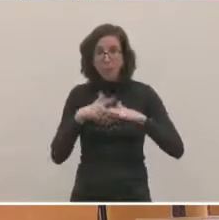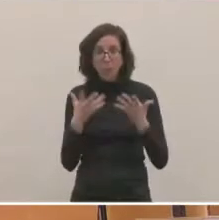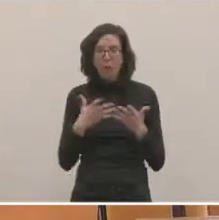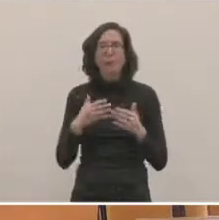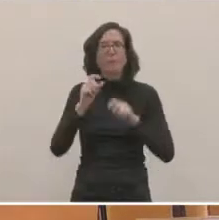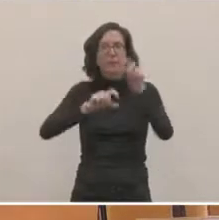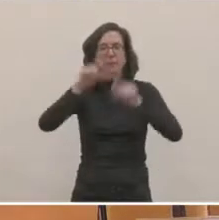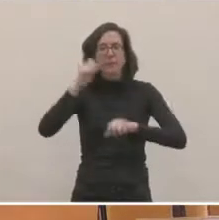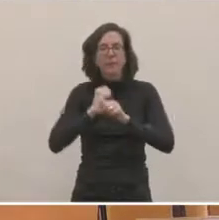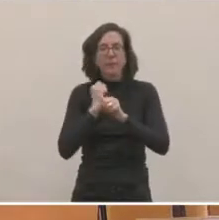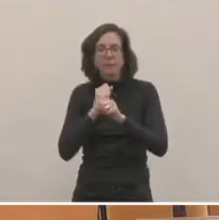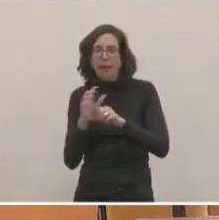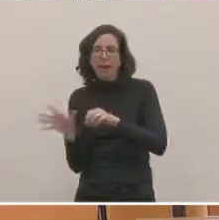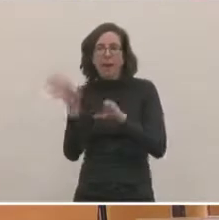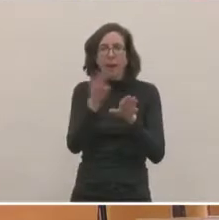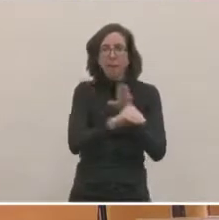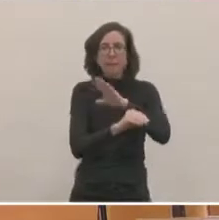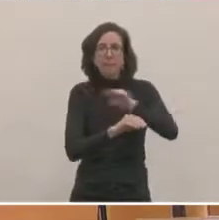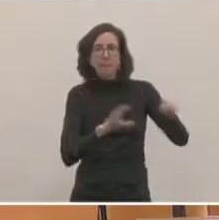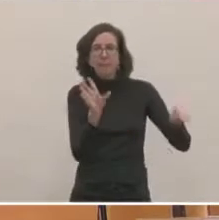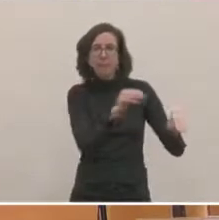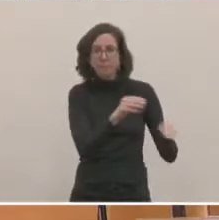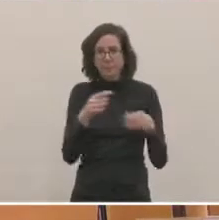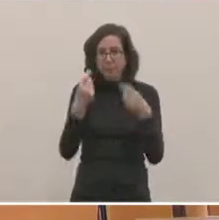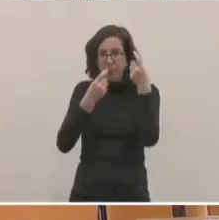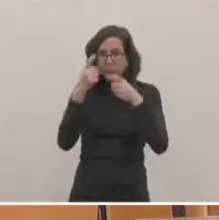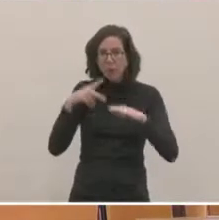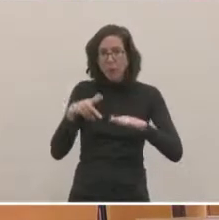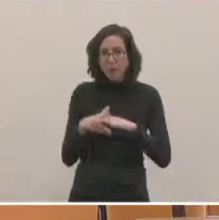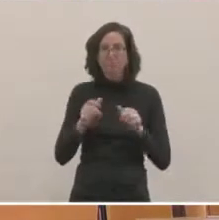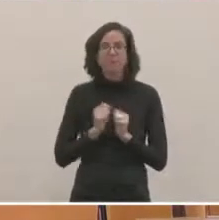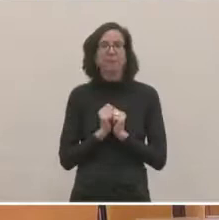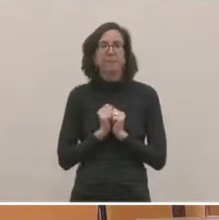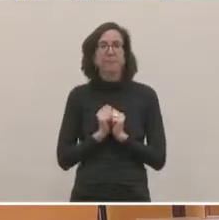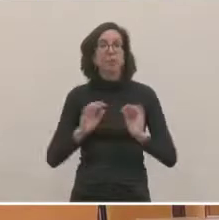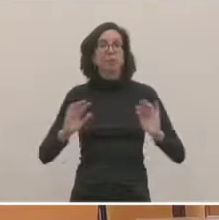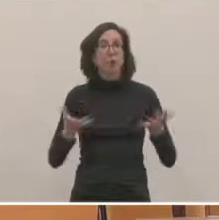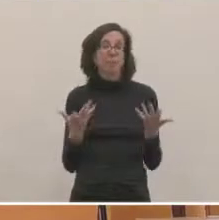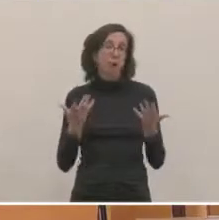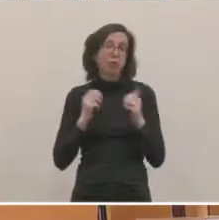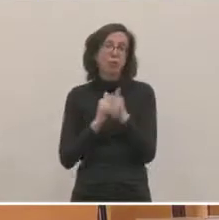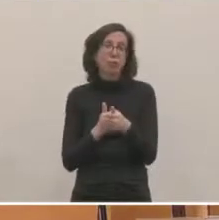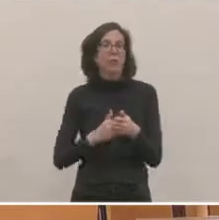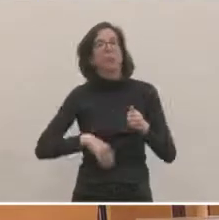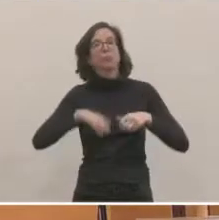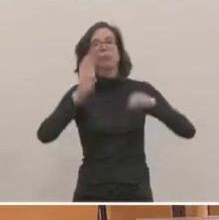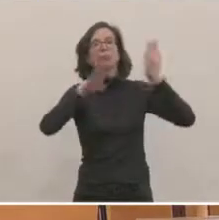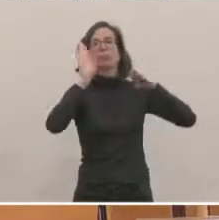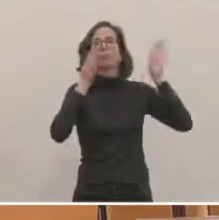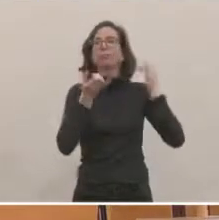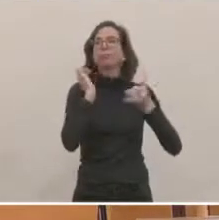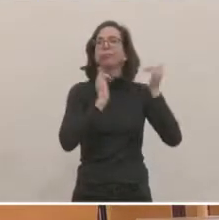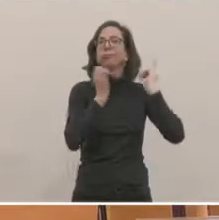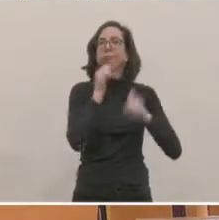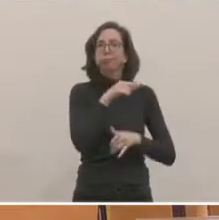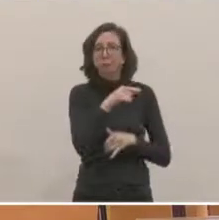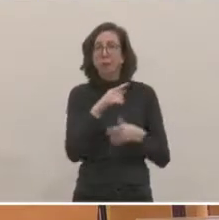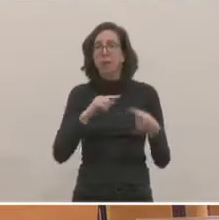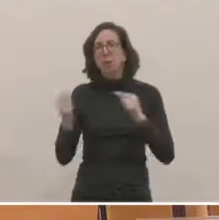personnel et vous savez que nous avons choisi de faire cela sur la base du volontariat avec un dialogue social soutenu.